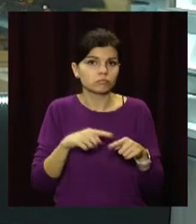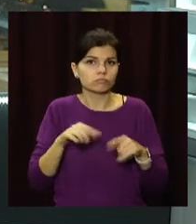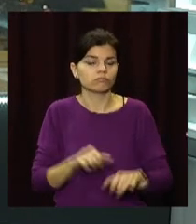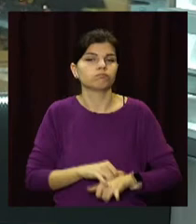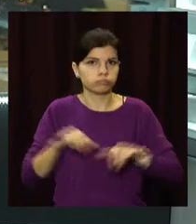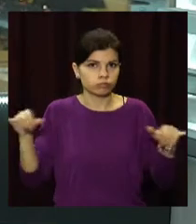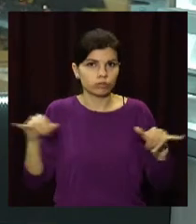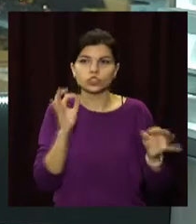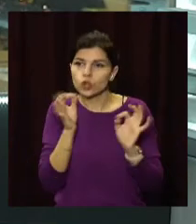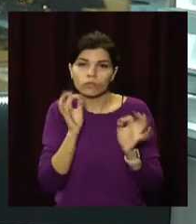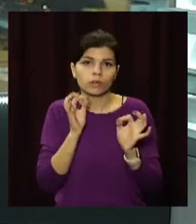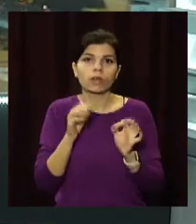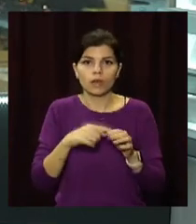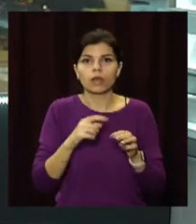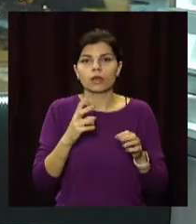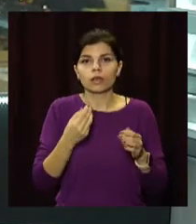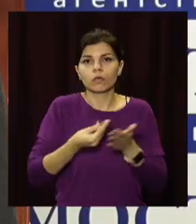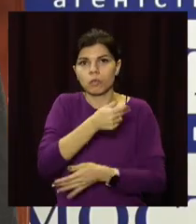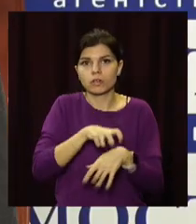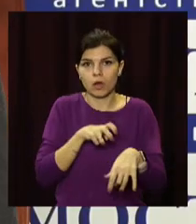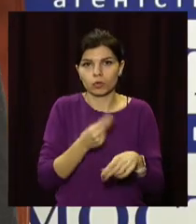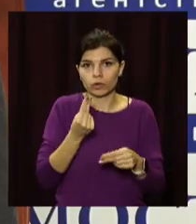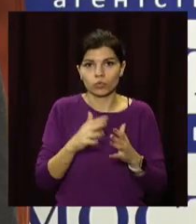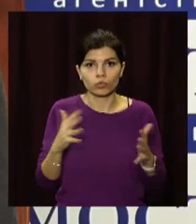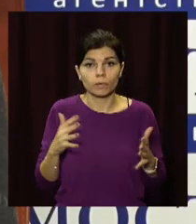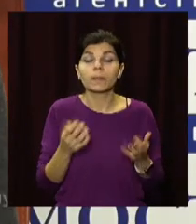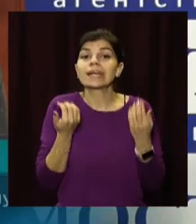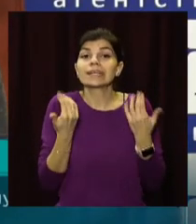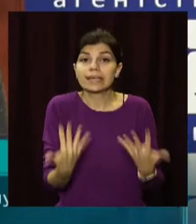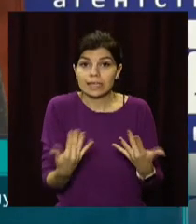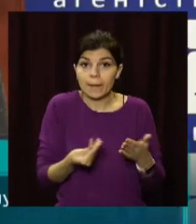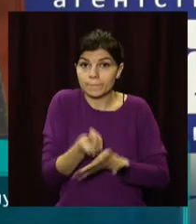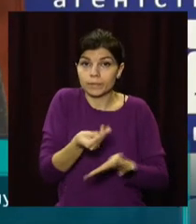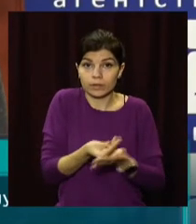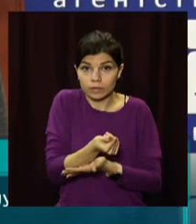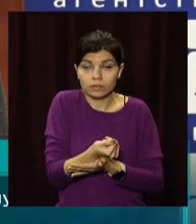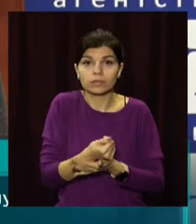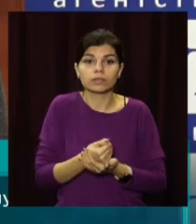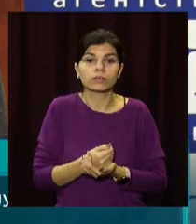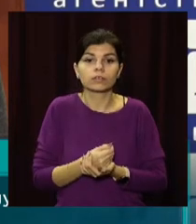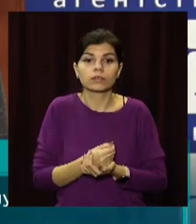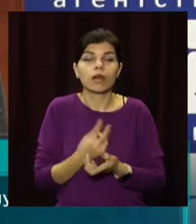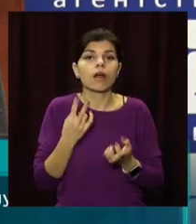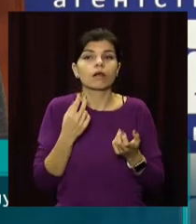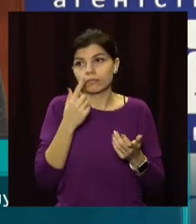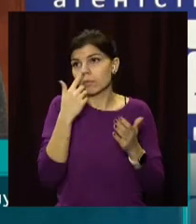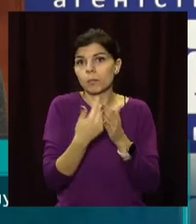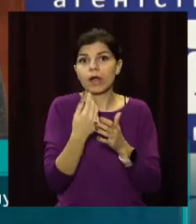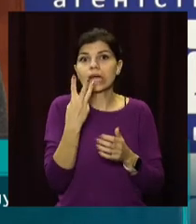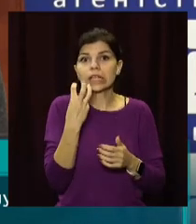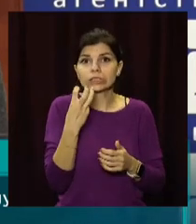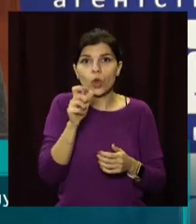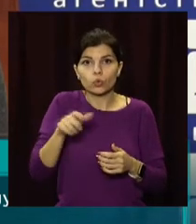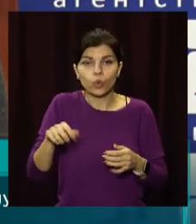кількість платників екологічного податку. Кількість платників екологічного податку зросла на майже 300 осіб,